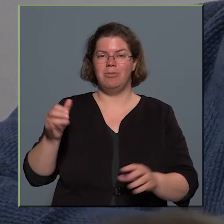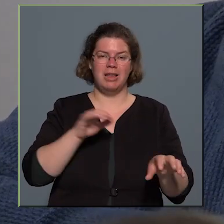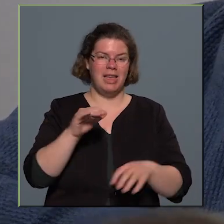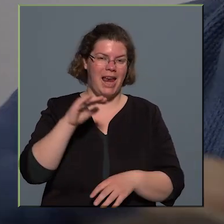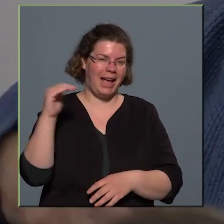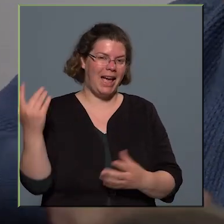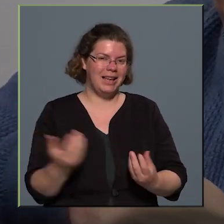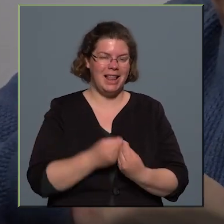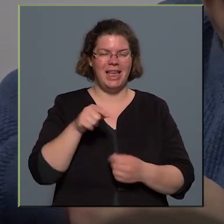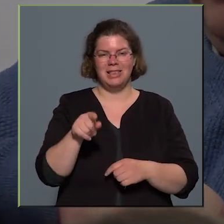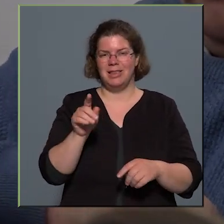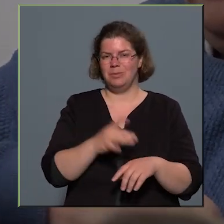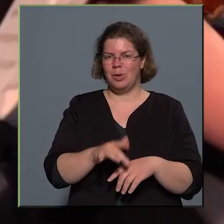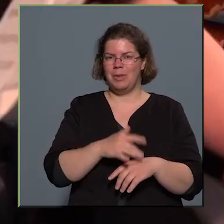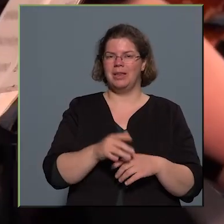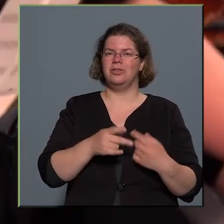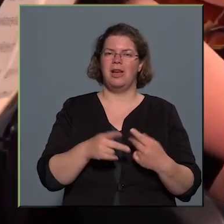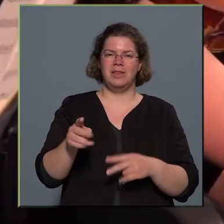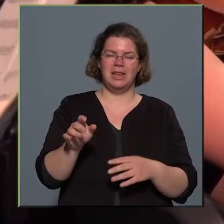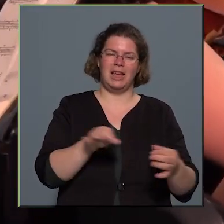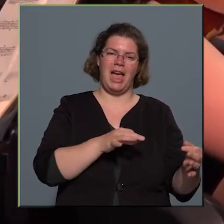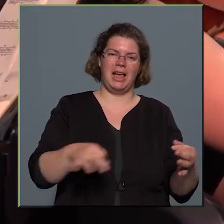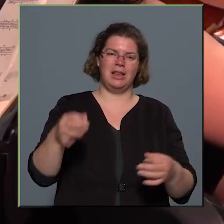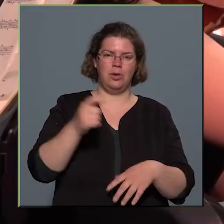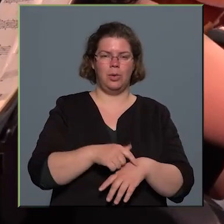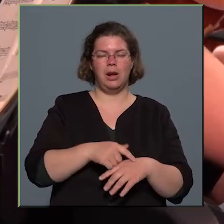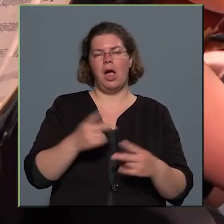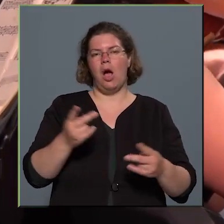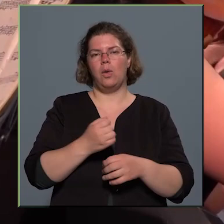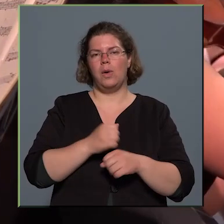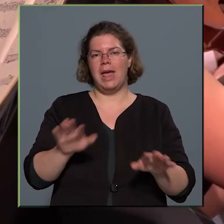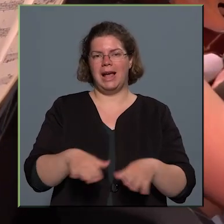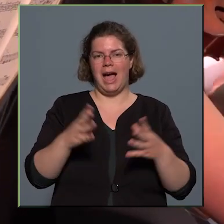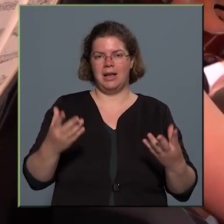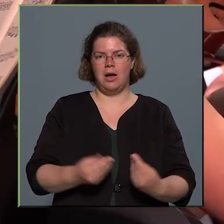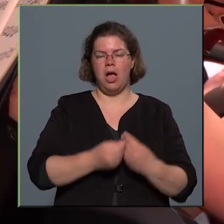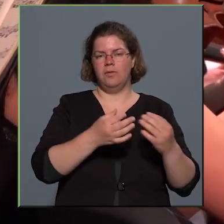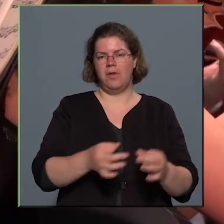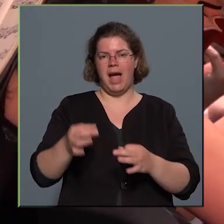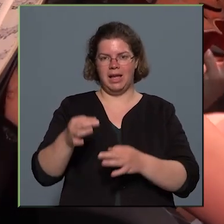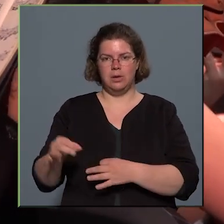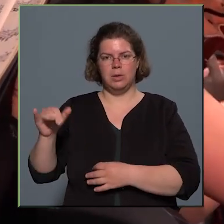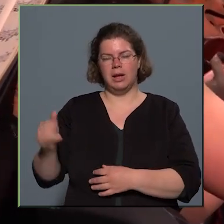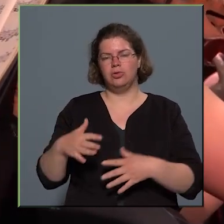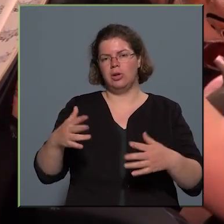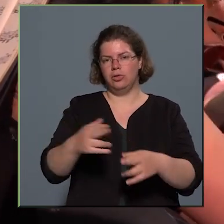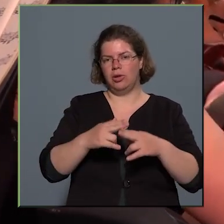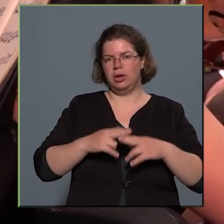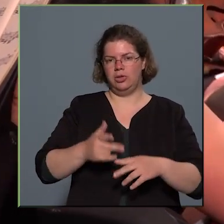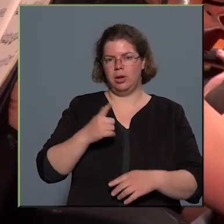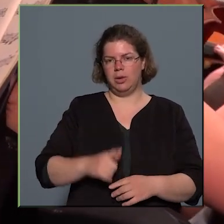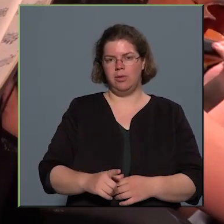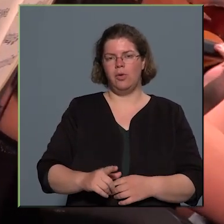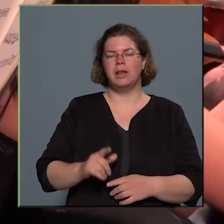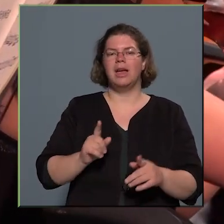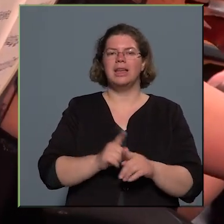próbáltuk, és ők pedig elvitték a hegedű úrára, ahol a kollégáinkkal felkészültek, és nagy segítségünkre voltak így